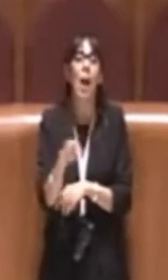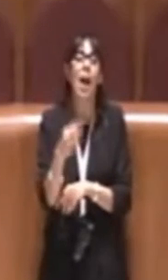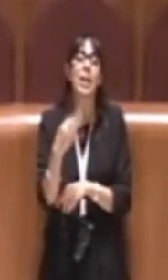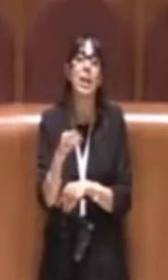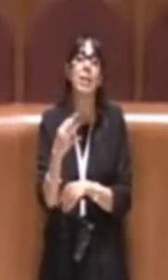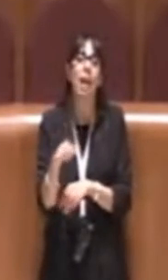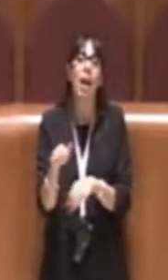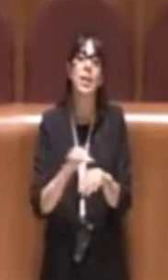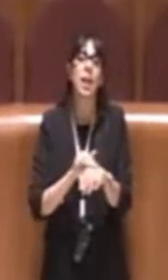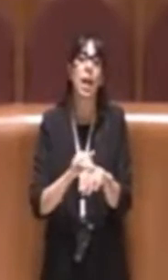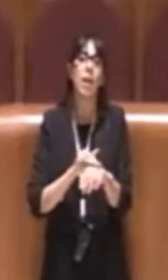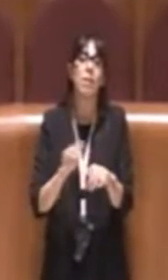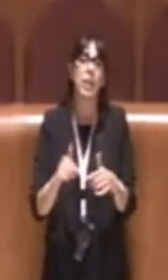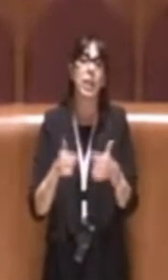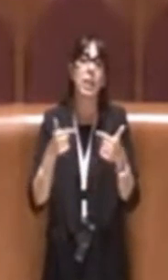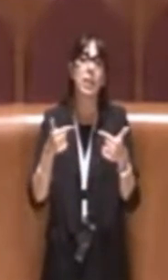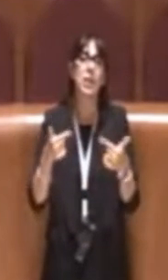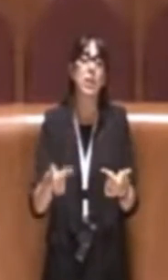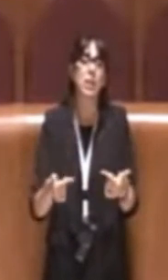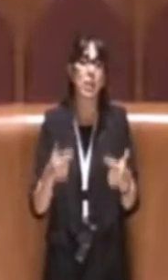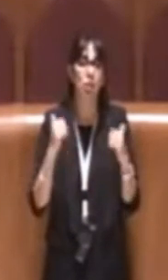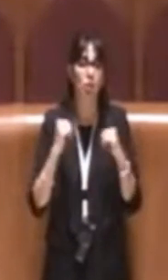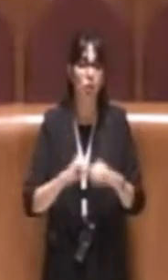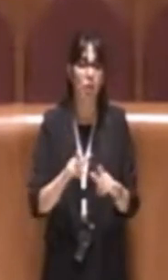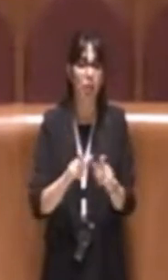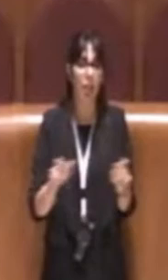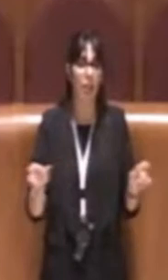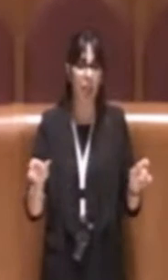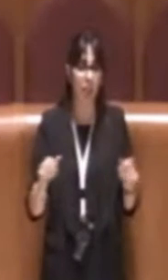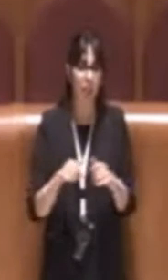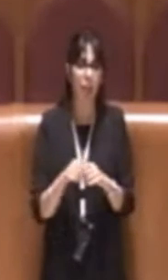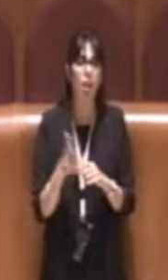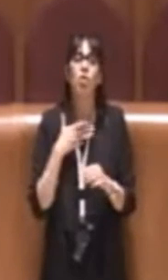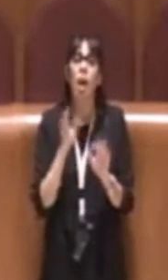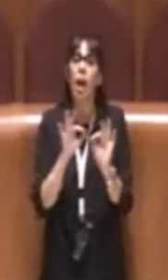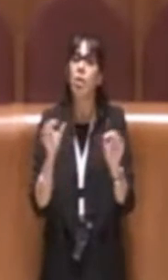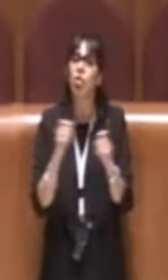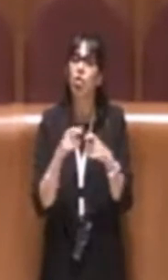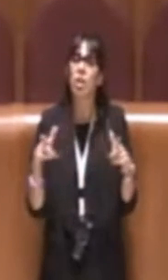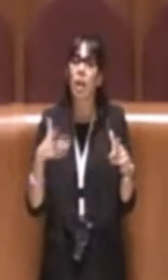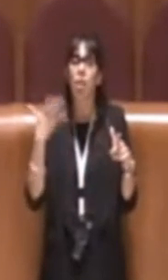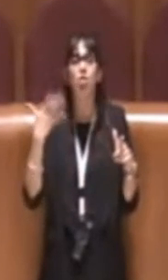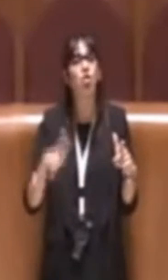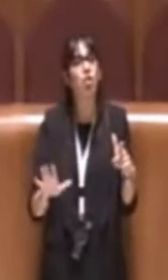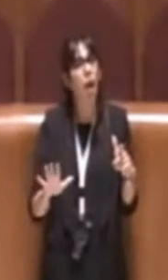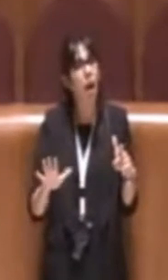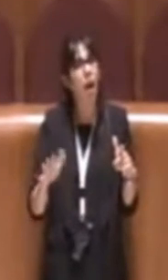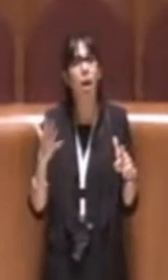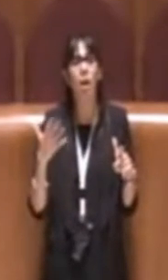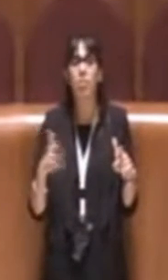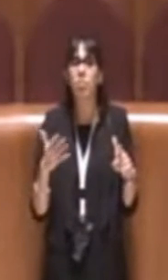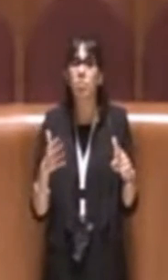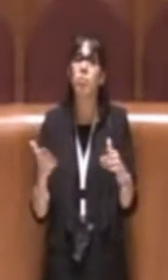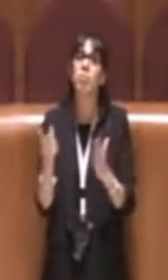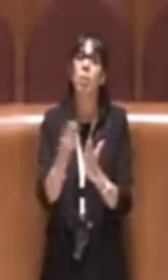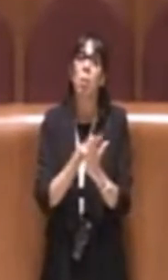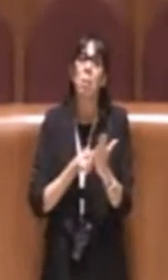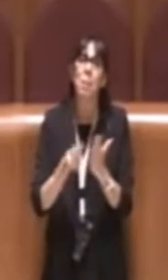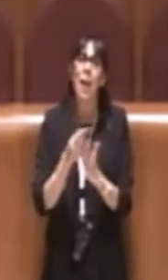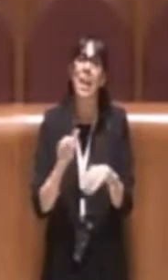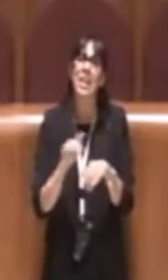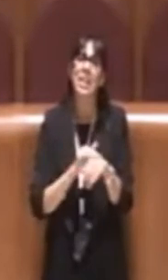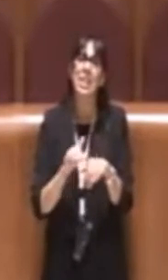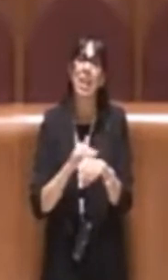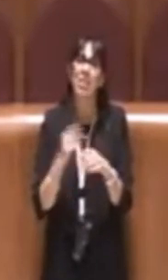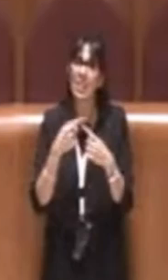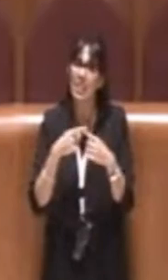vengono dati ai cittadini ci sono delle città che si sono già dotate di piani di servizi